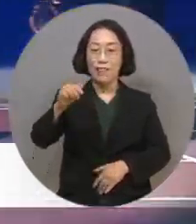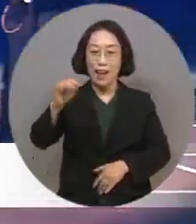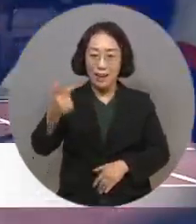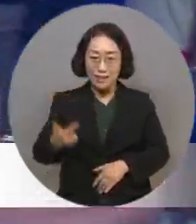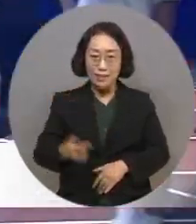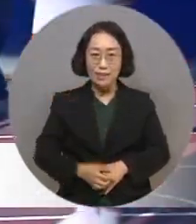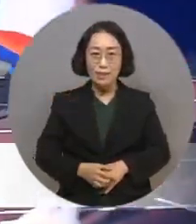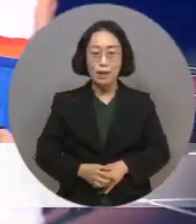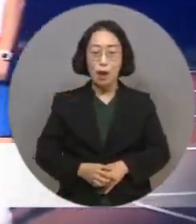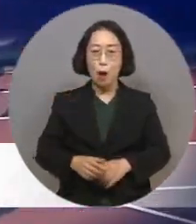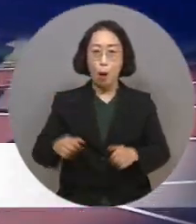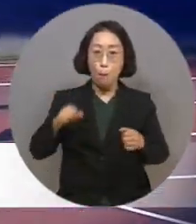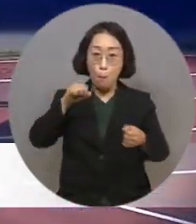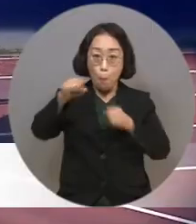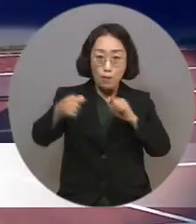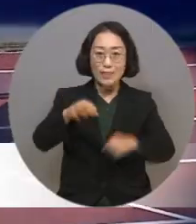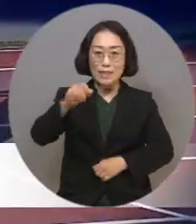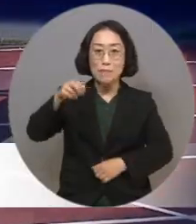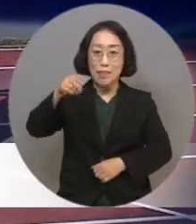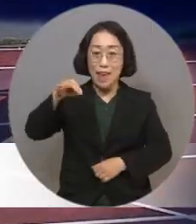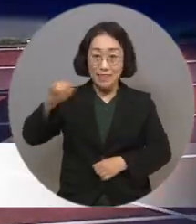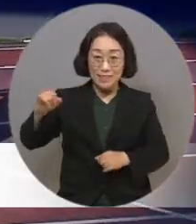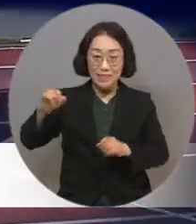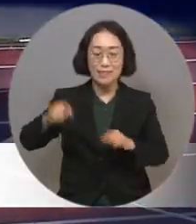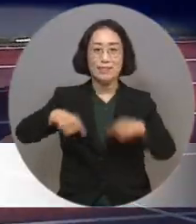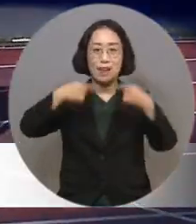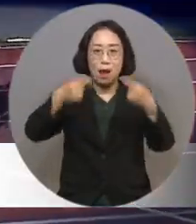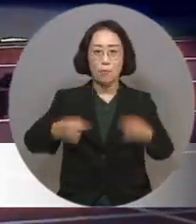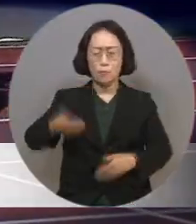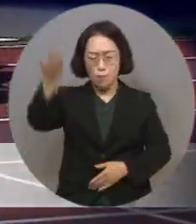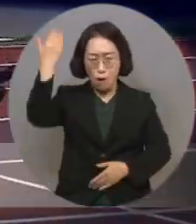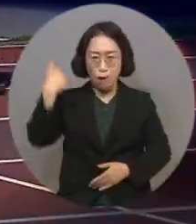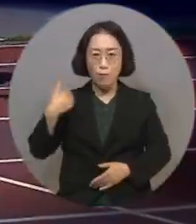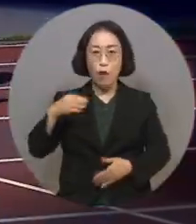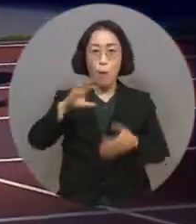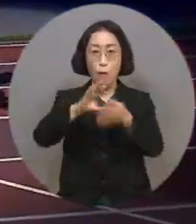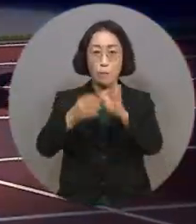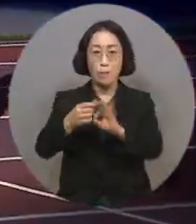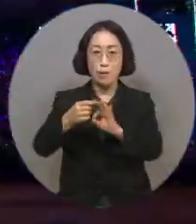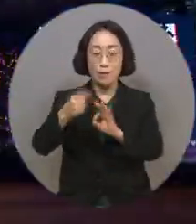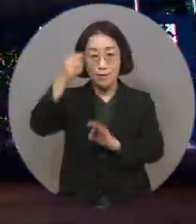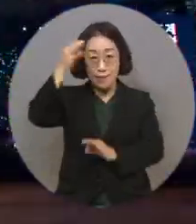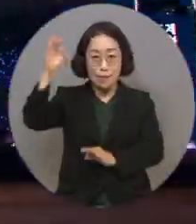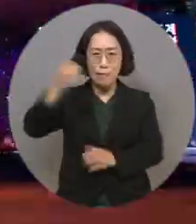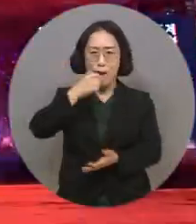복싱이메지 등이 참가해 지난 올림픽의 감동을 다시 선사할 예정입니다.